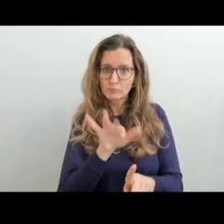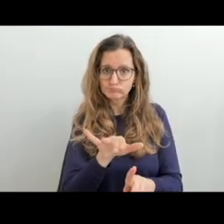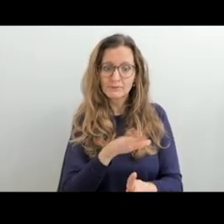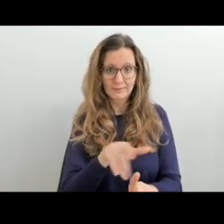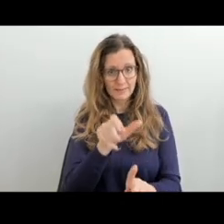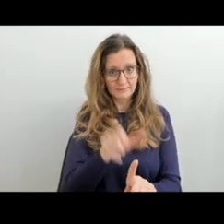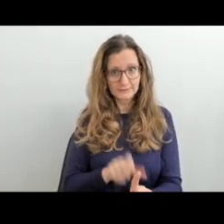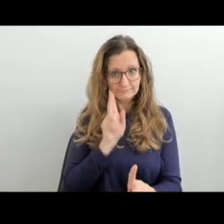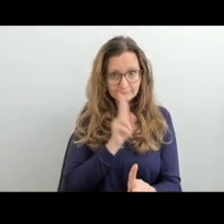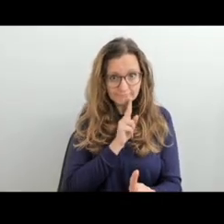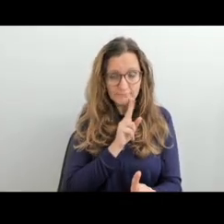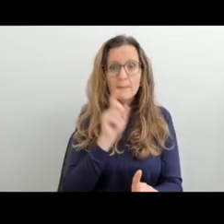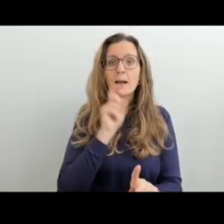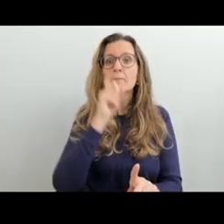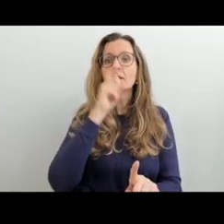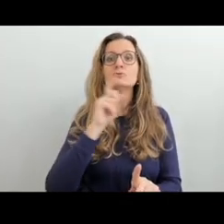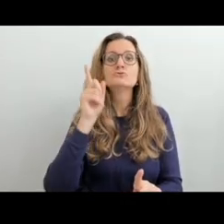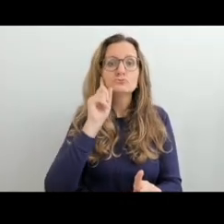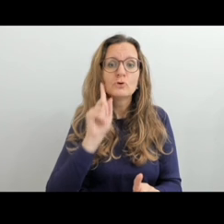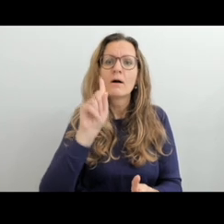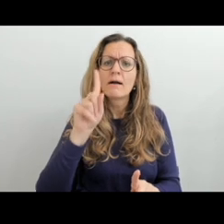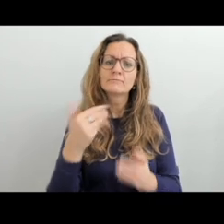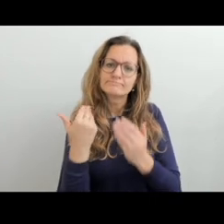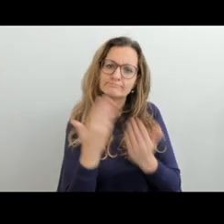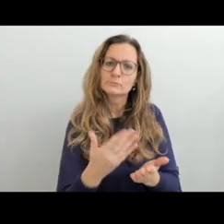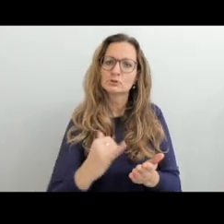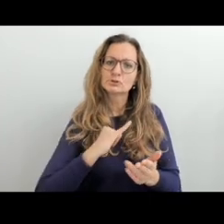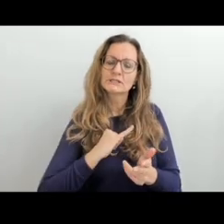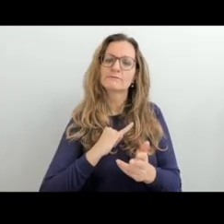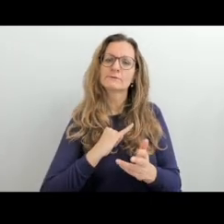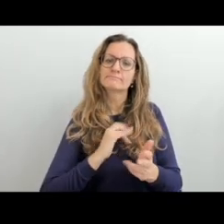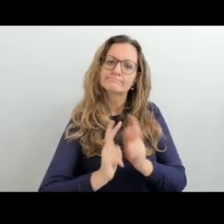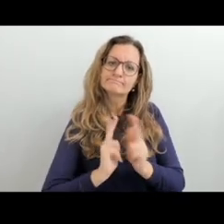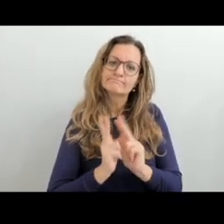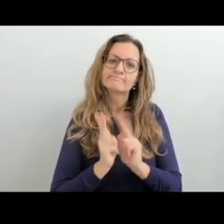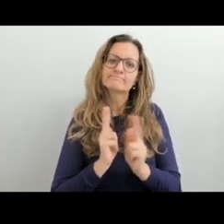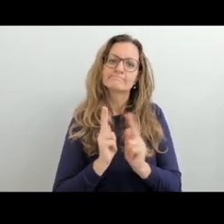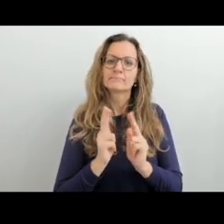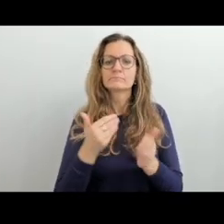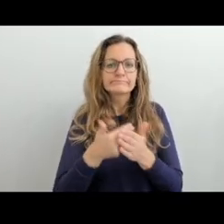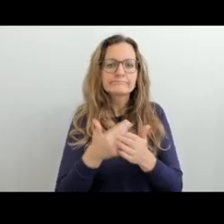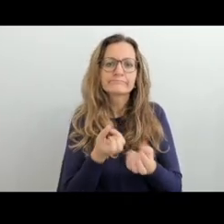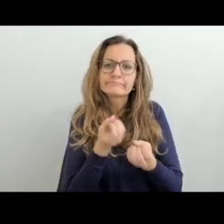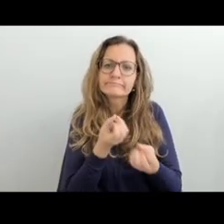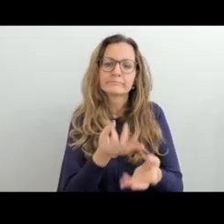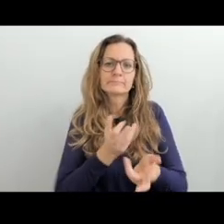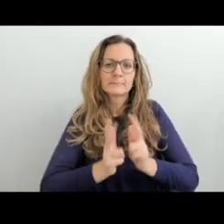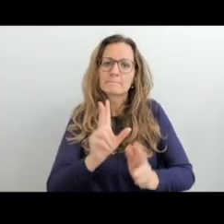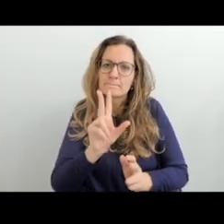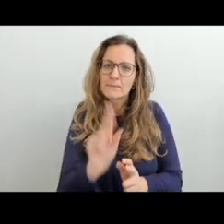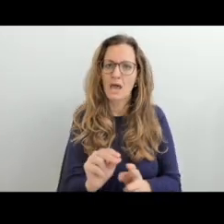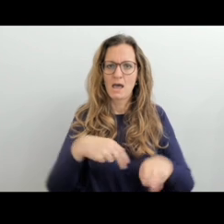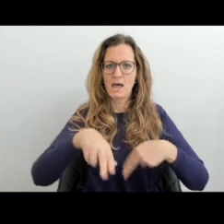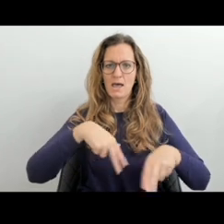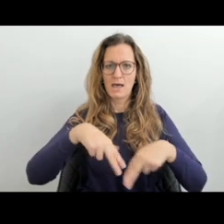Neslyšící žáci samozřejmě mohou mít i slyšící rodiče, ale ti slyšící rodiče s těmi dětmi